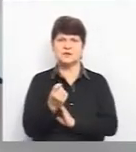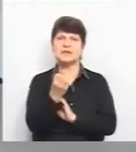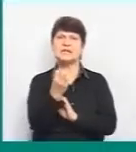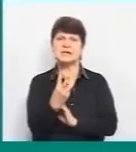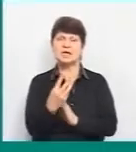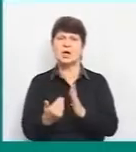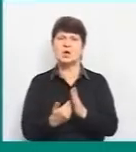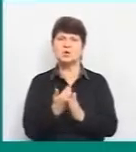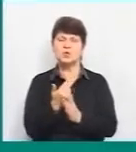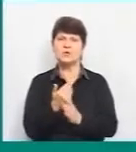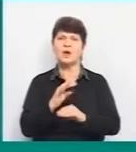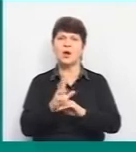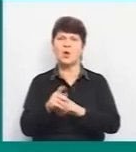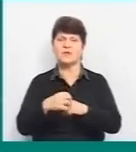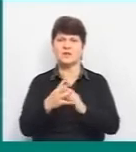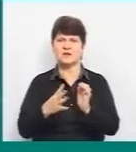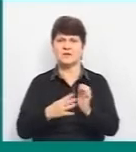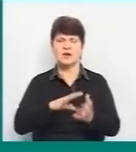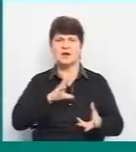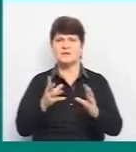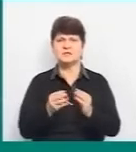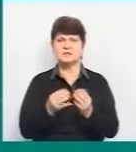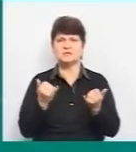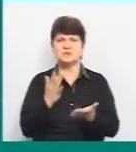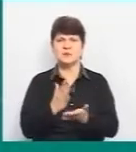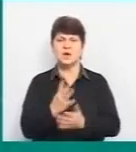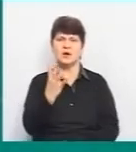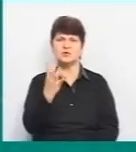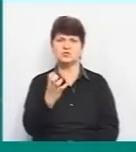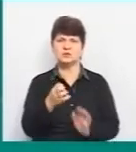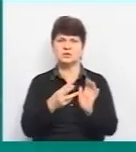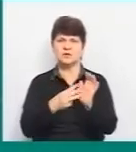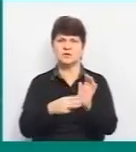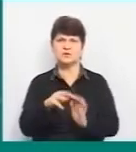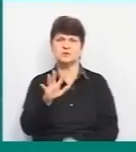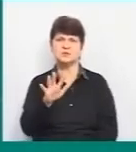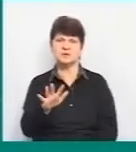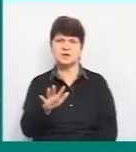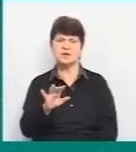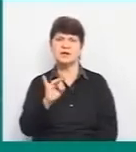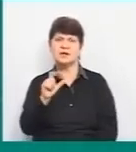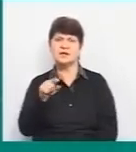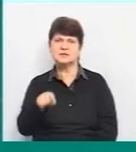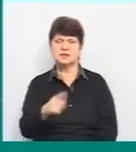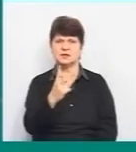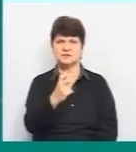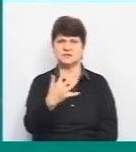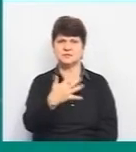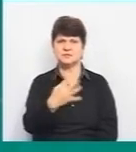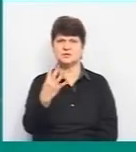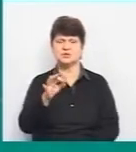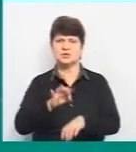нових випадків COVID-19. Всього на сьогодні маємо 485 випадків, з них 254